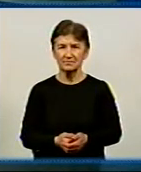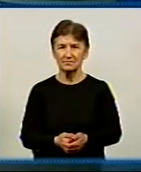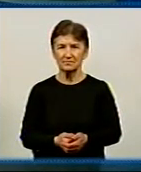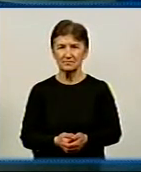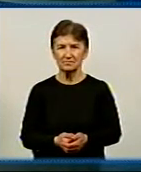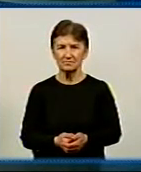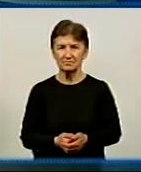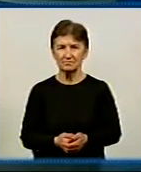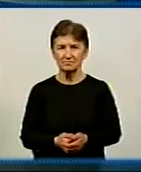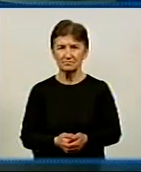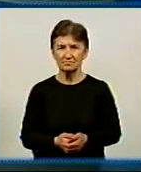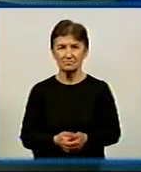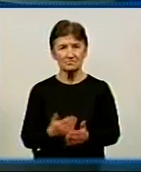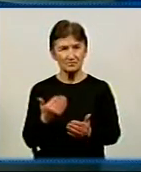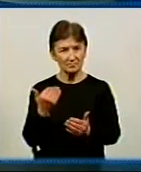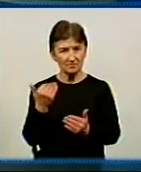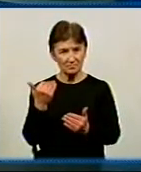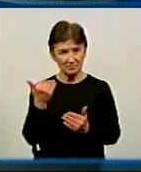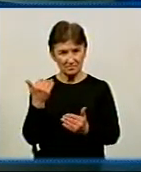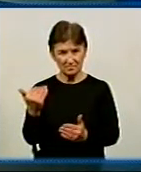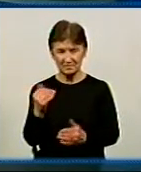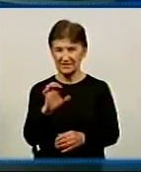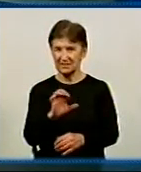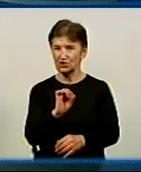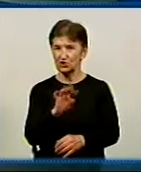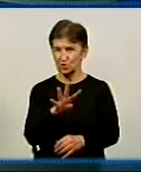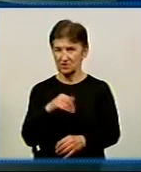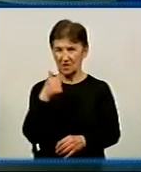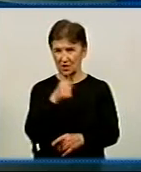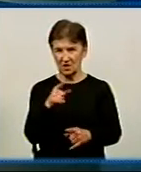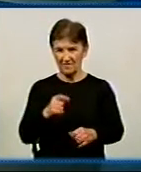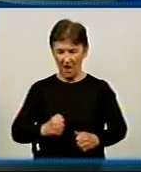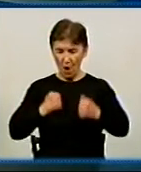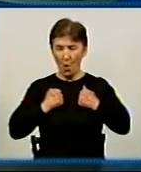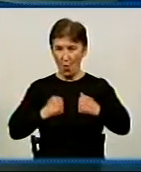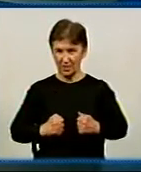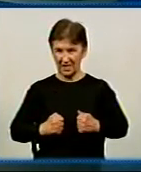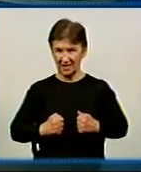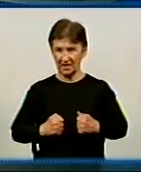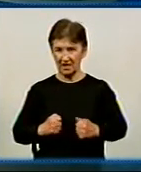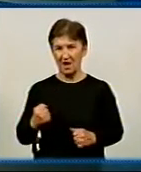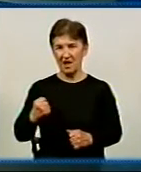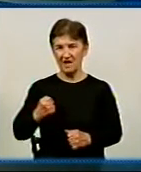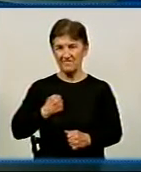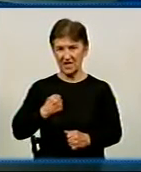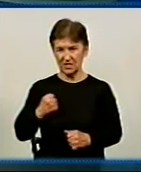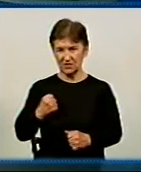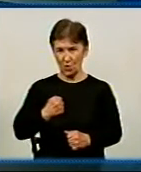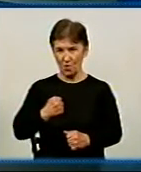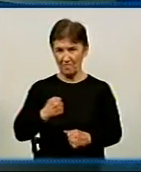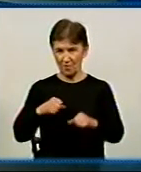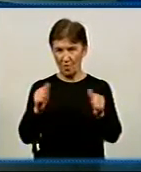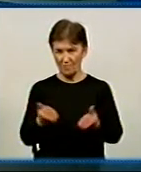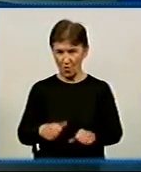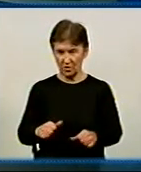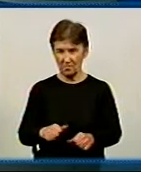Я перепрошую, з вашого дозволу, ви в 2014 році одягли військову форму, пішли служити у Добробат Айдар. Вже